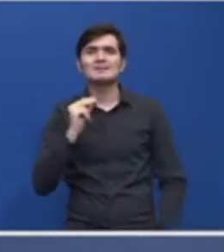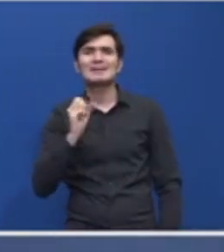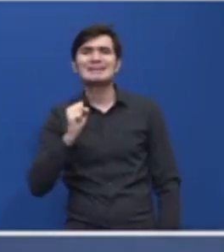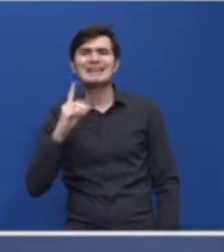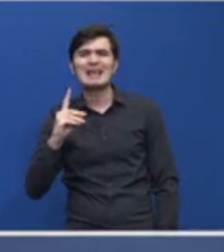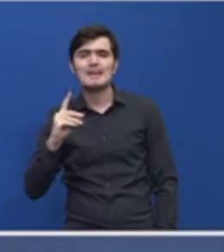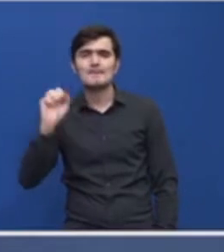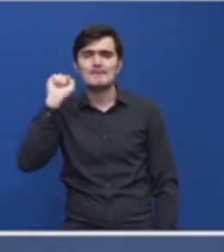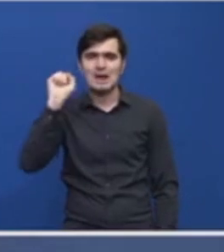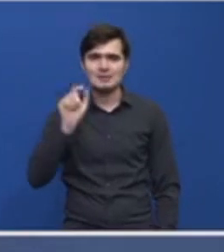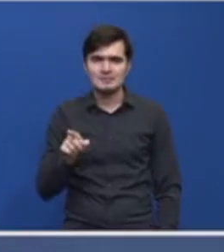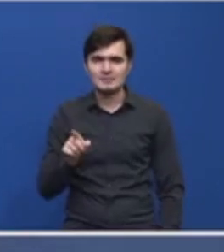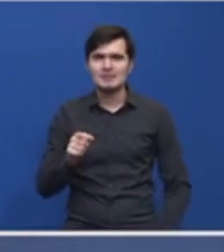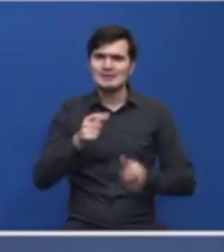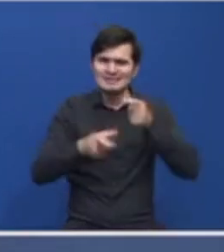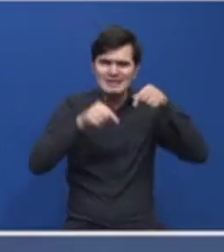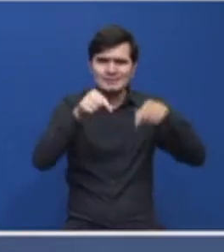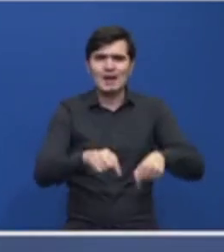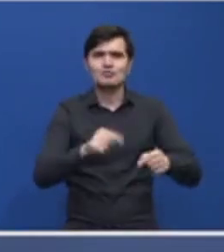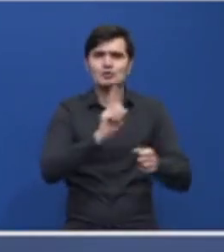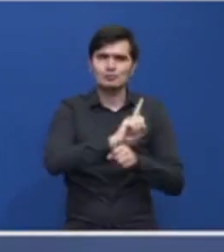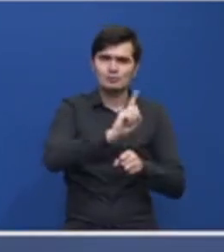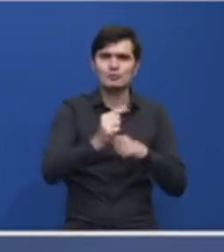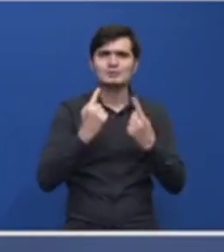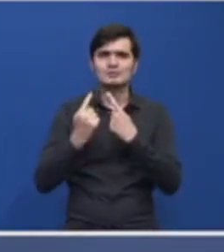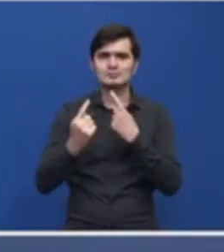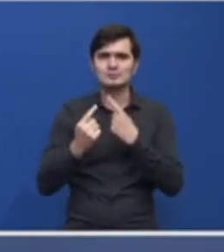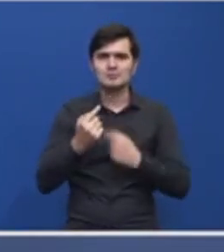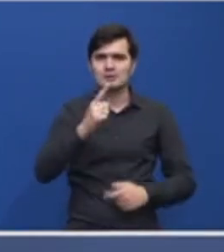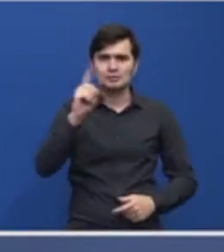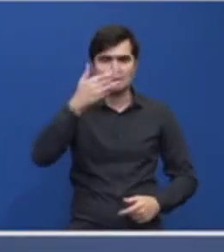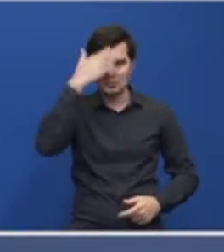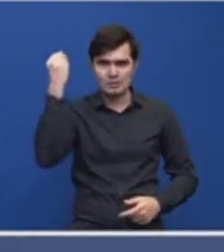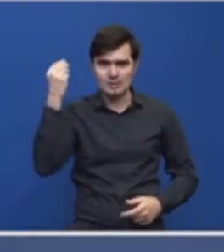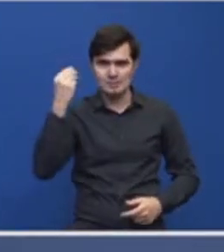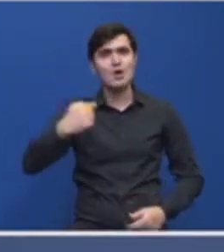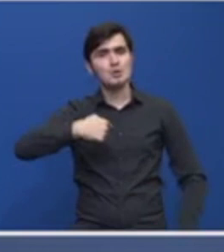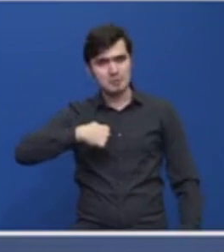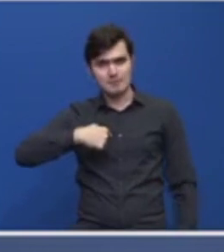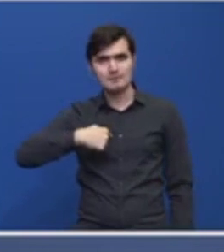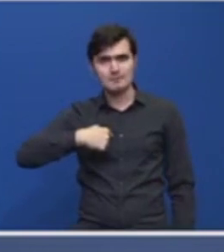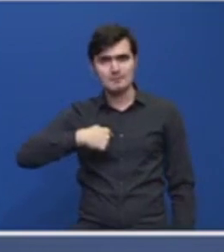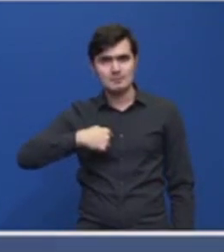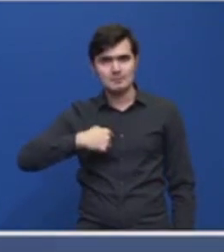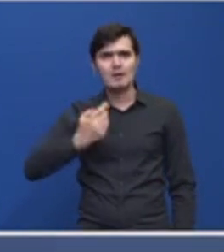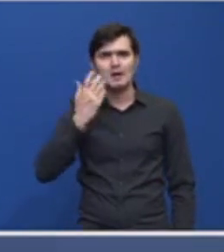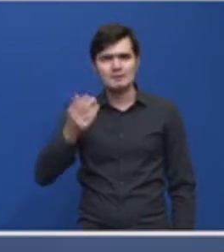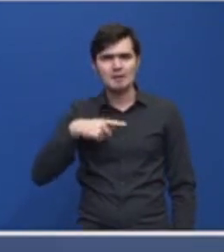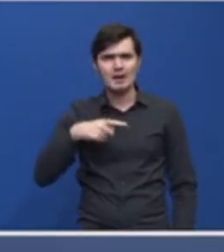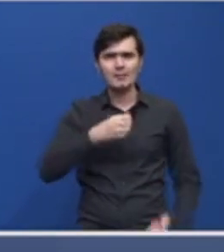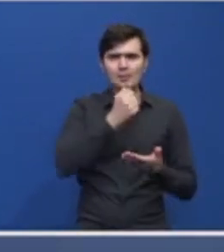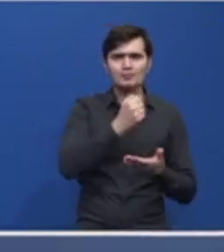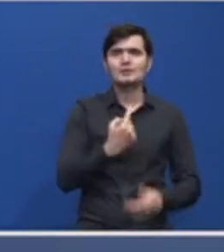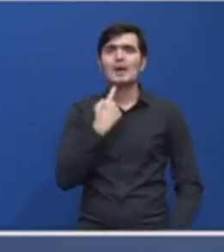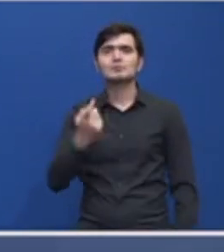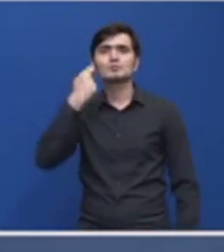exact pe această temă. Vreau să vă aduc aminte că am fost cel care la buget, i-a spus domnul